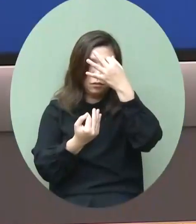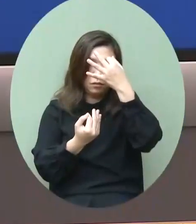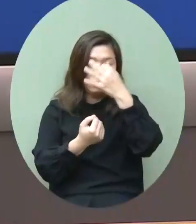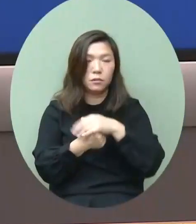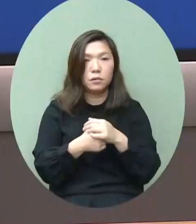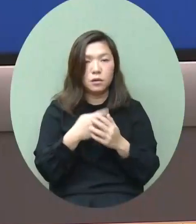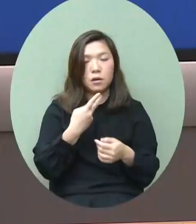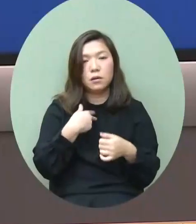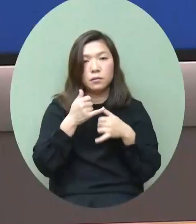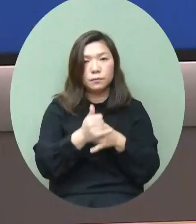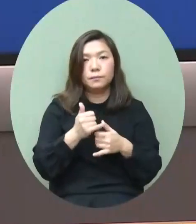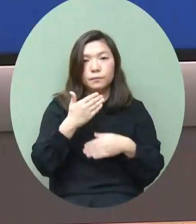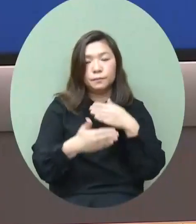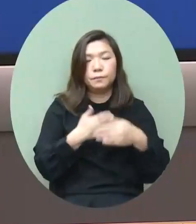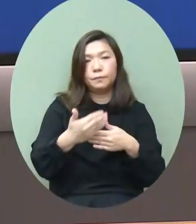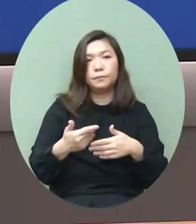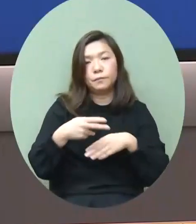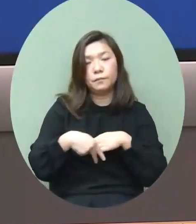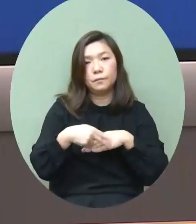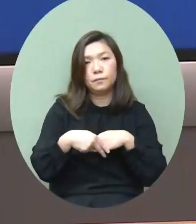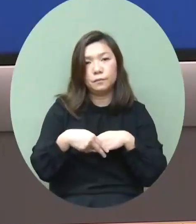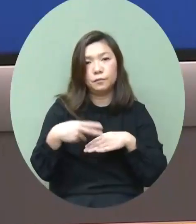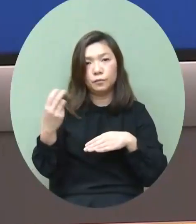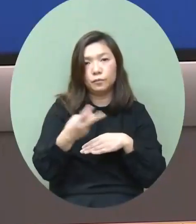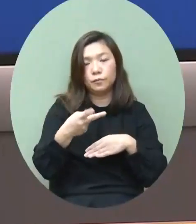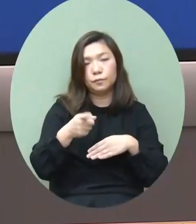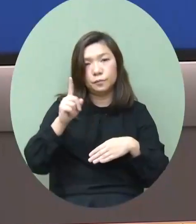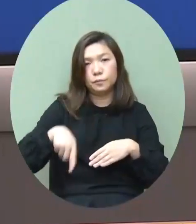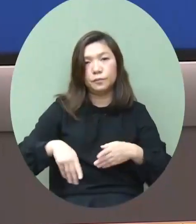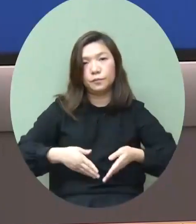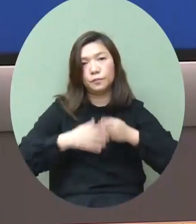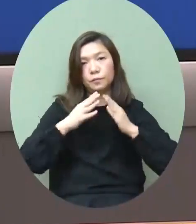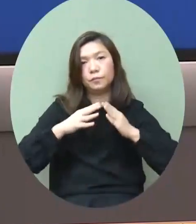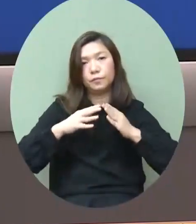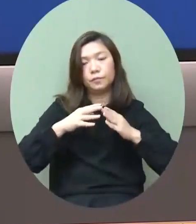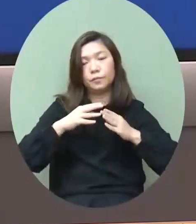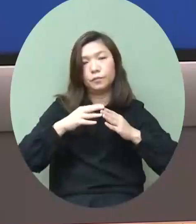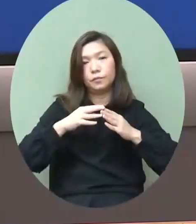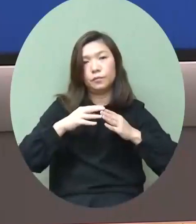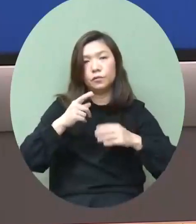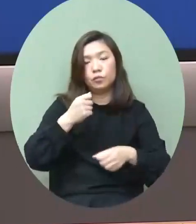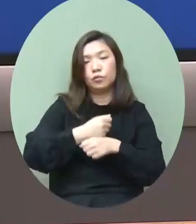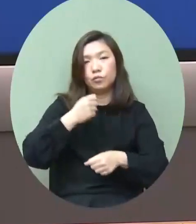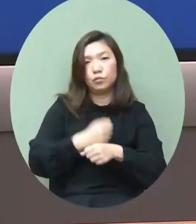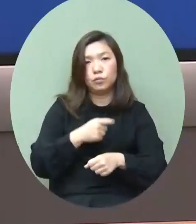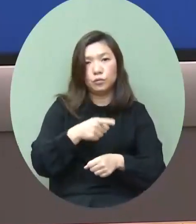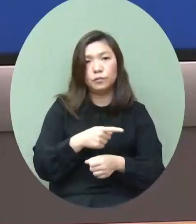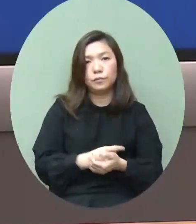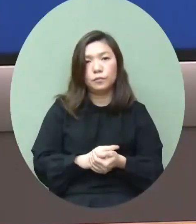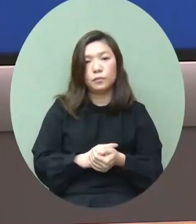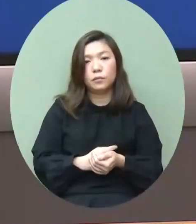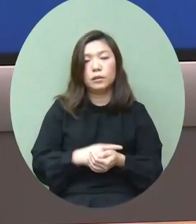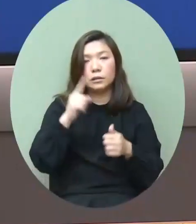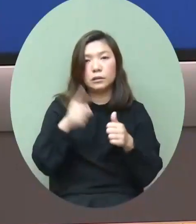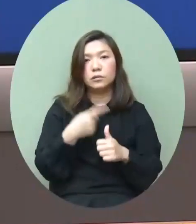著原定計劃會展開這個行動的首階段工作首階段工作就是包